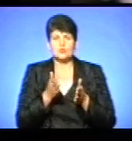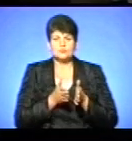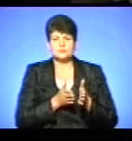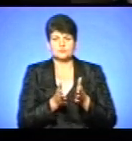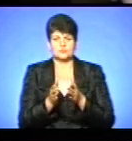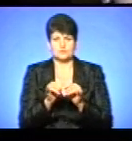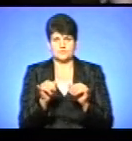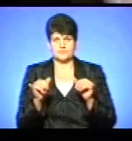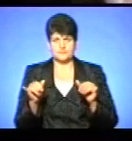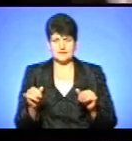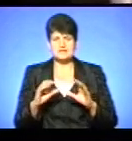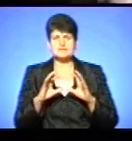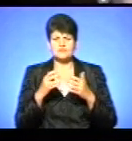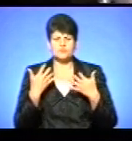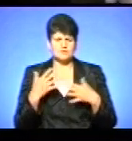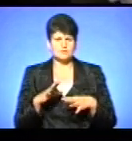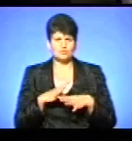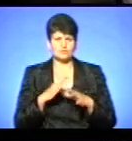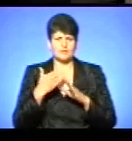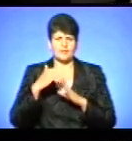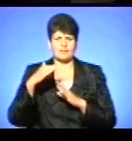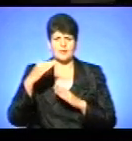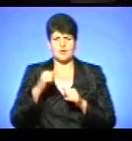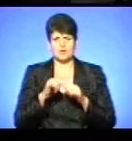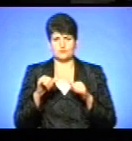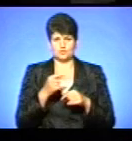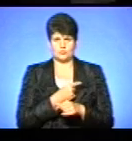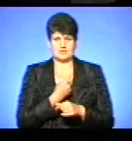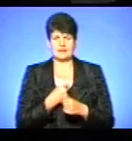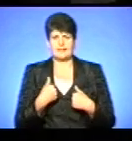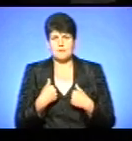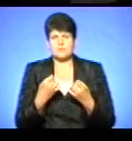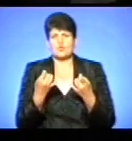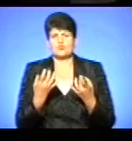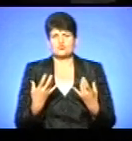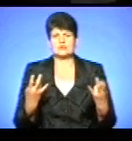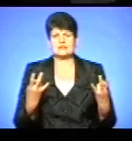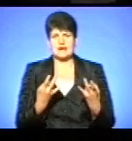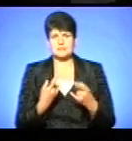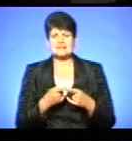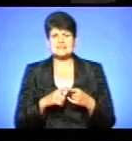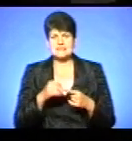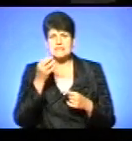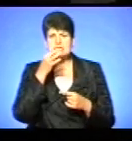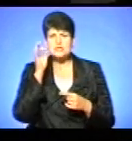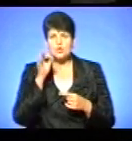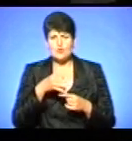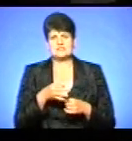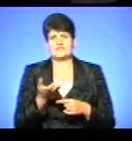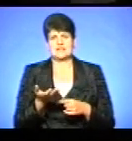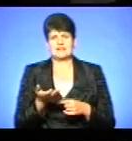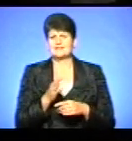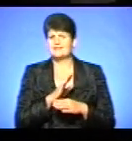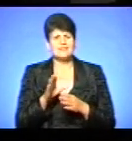йти. Світ вже пройшов деякі етапи розвитку медицини. Нам просто треба цей досвід навіть не